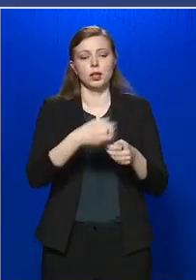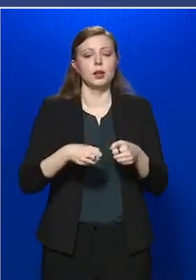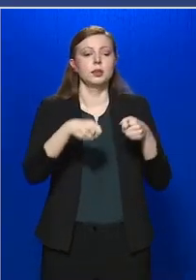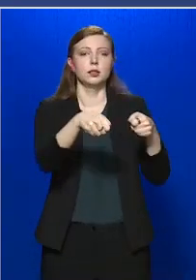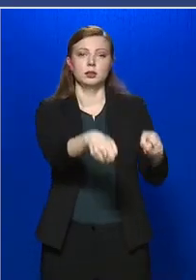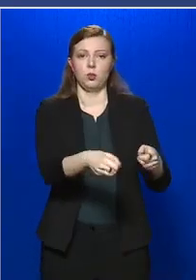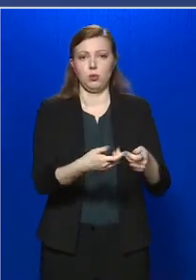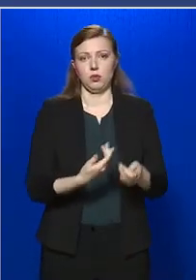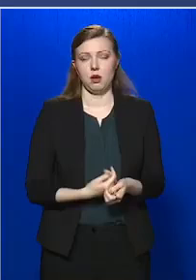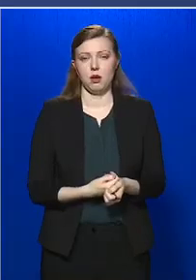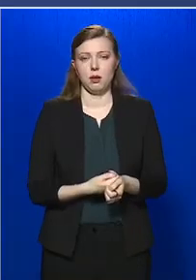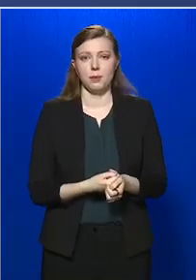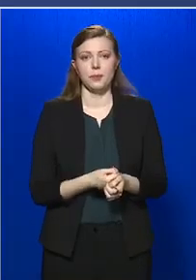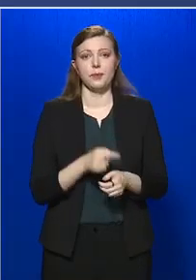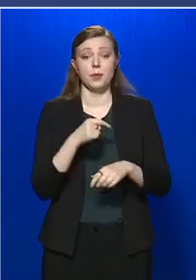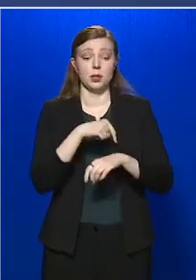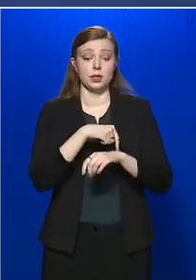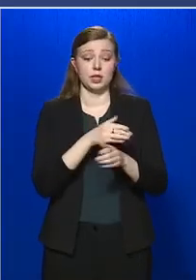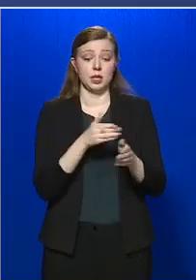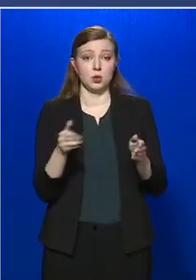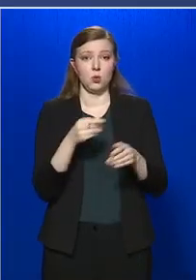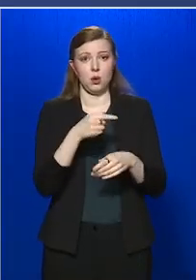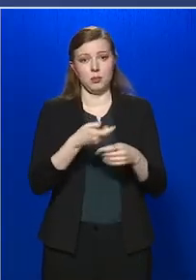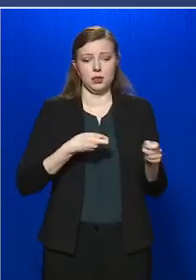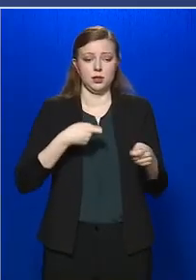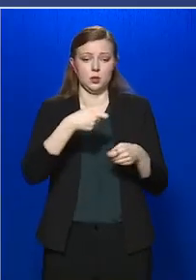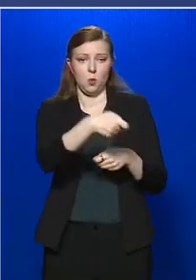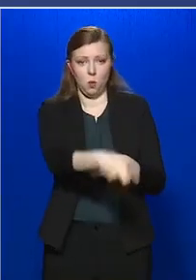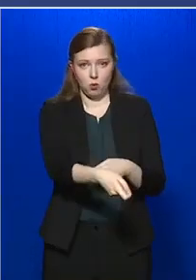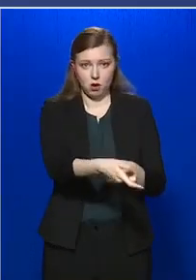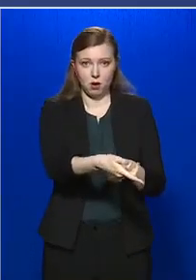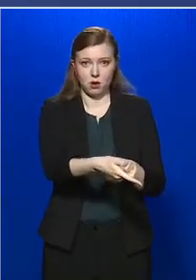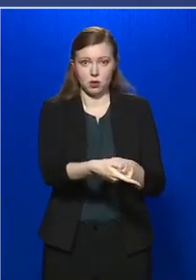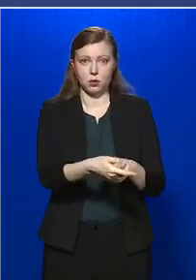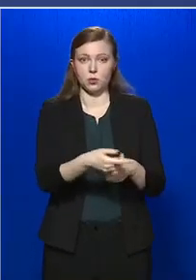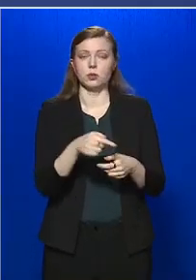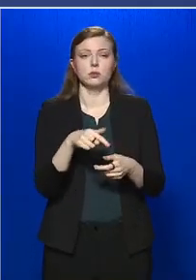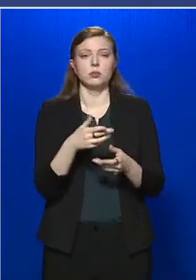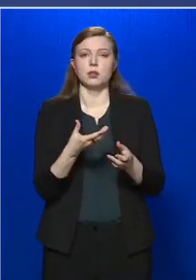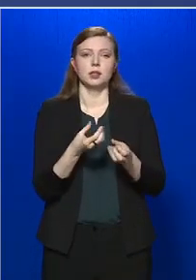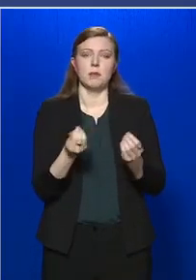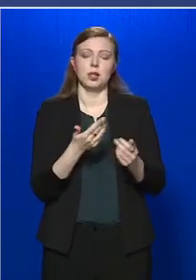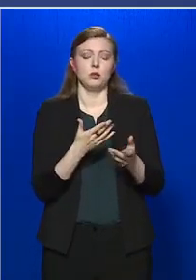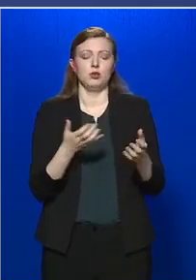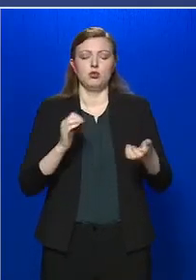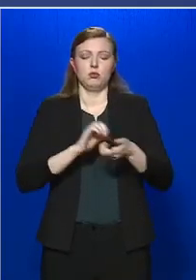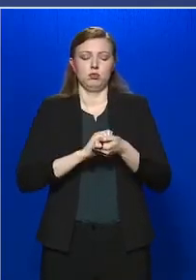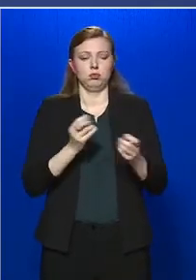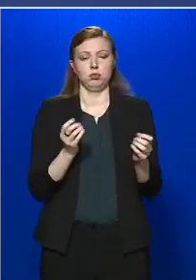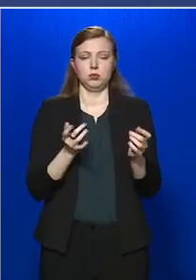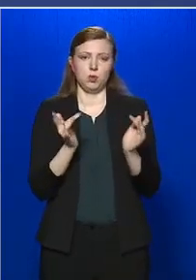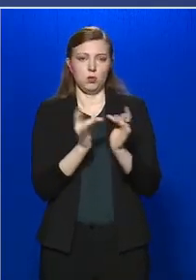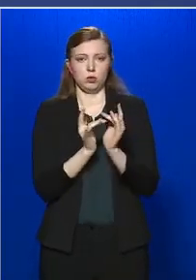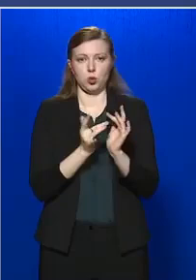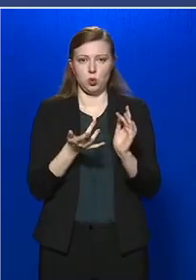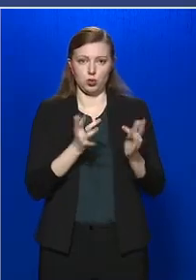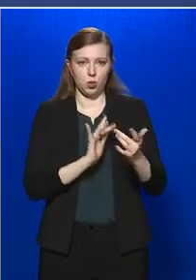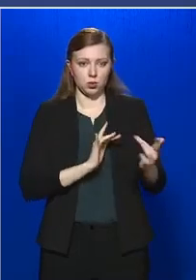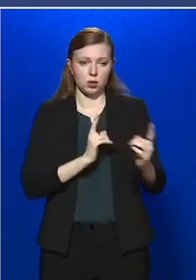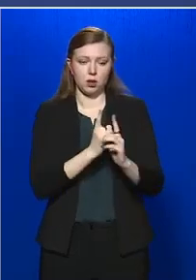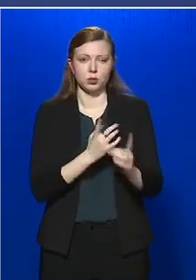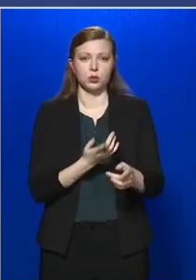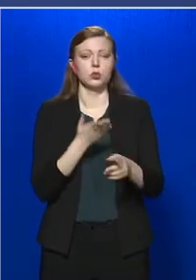akkor az az idő, ameddig ezt az árut átadjuk, nem minősül szoros kontaktusnak. Ugyanígy